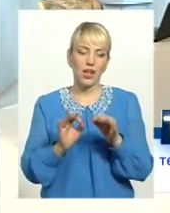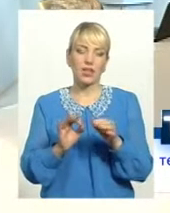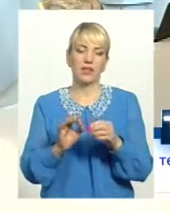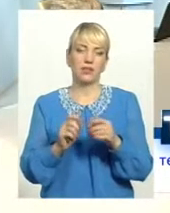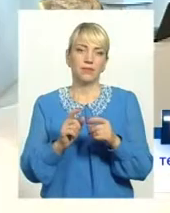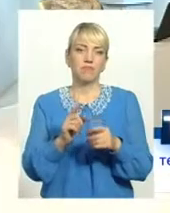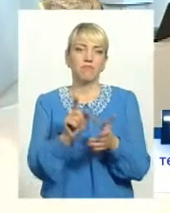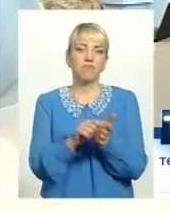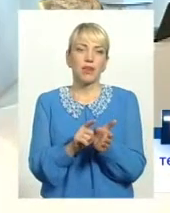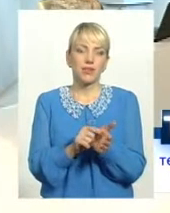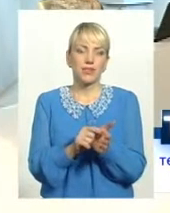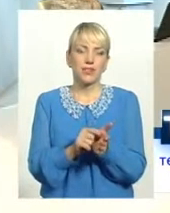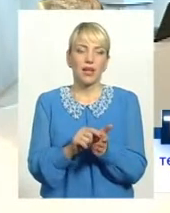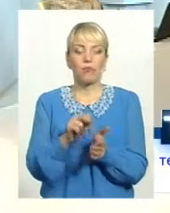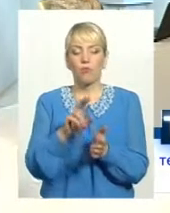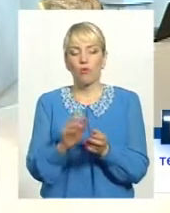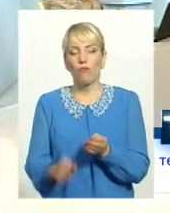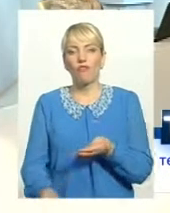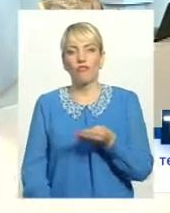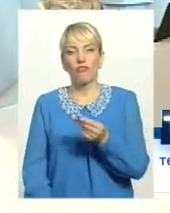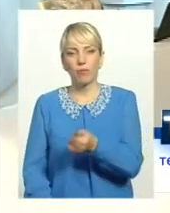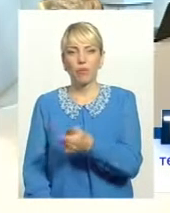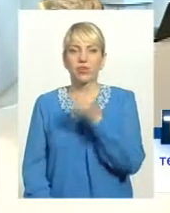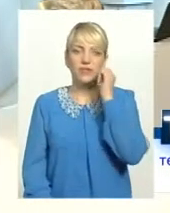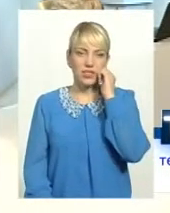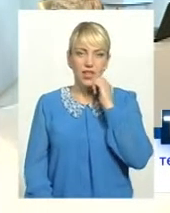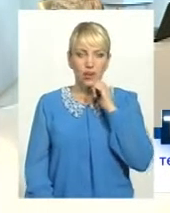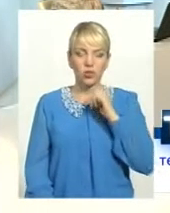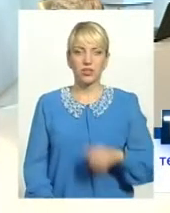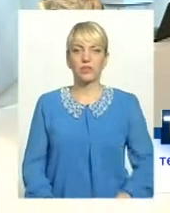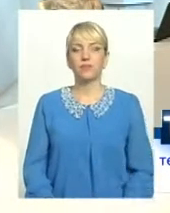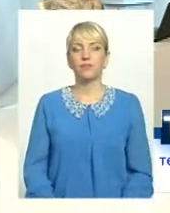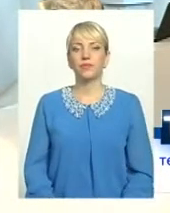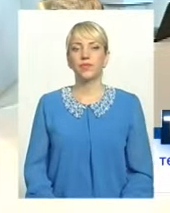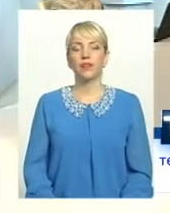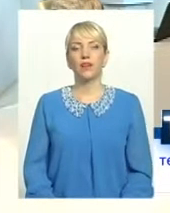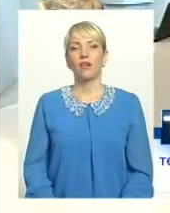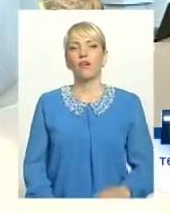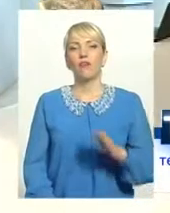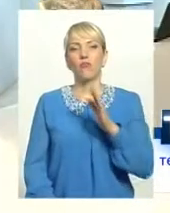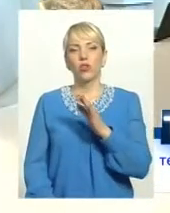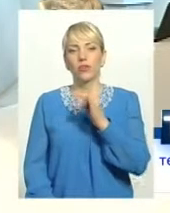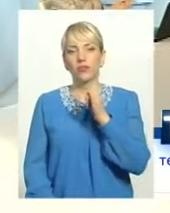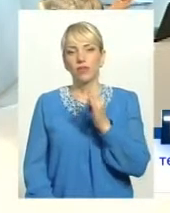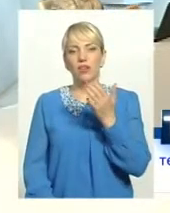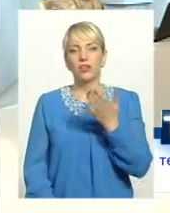пенсії, як виплати вже у старості. Володимир Іванович, якщо поглянути по